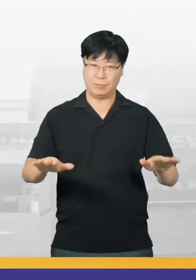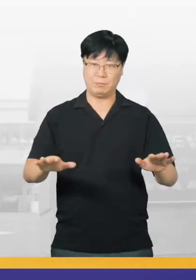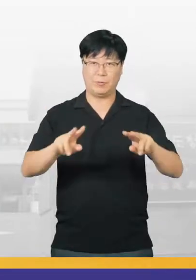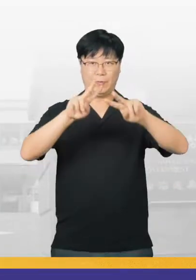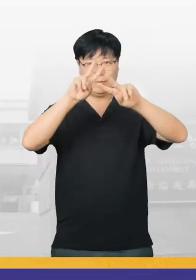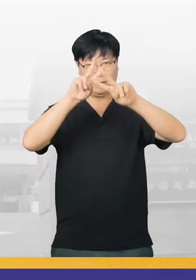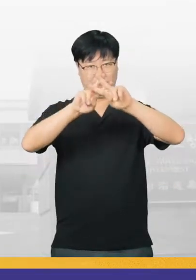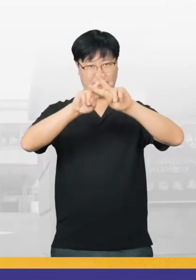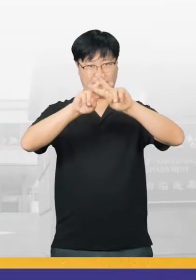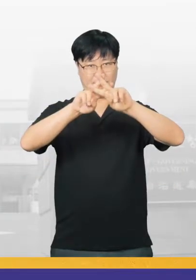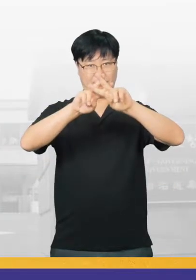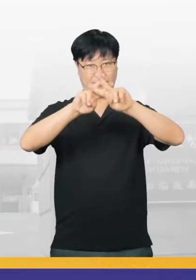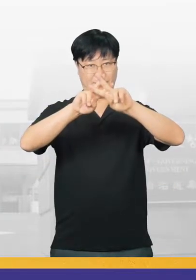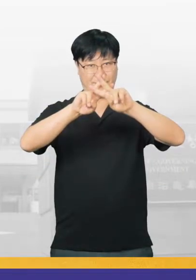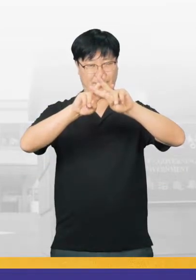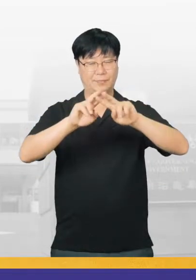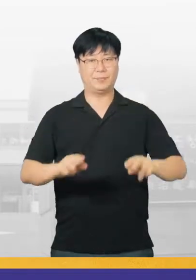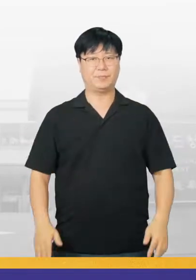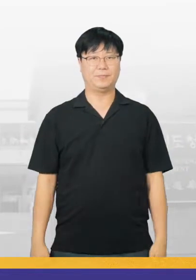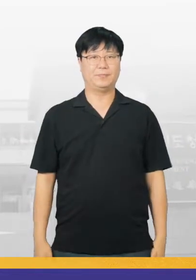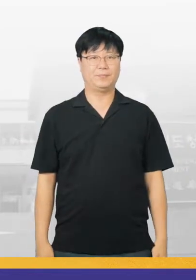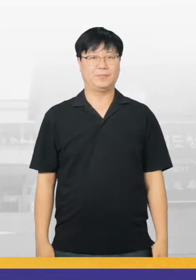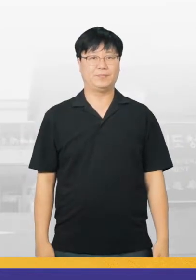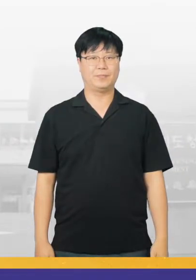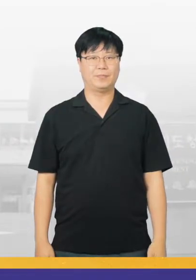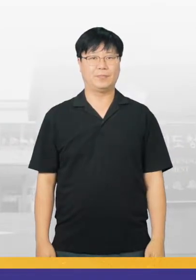돌아왔습니다. 이번 주 해시태그입니다.